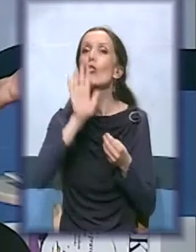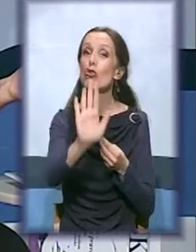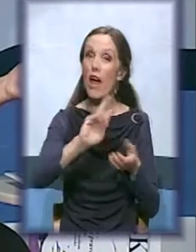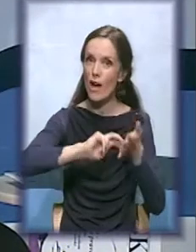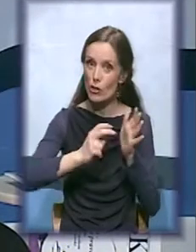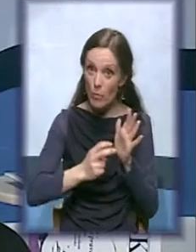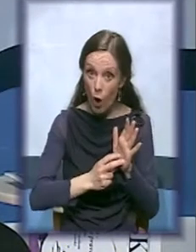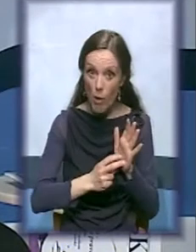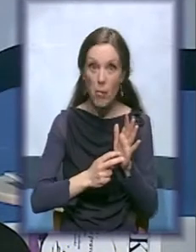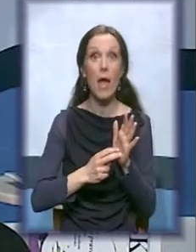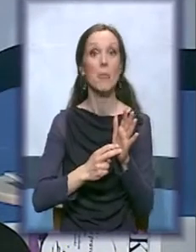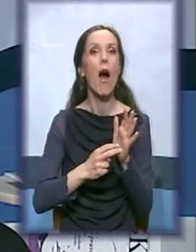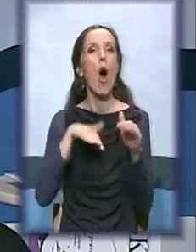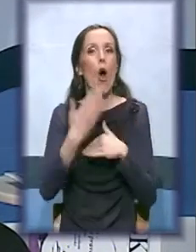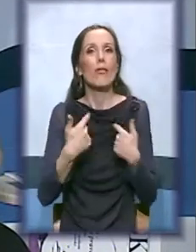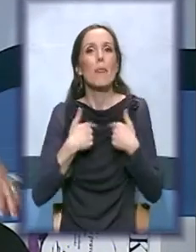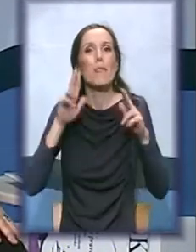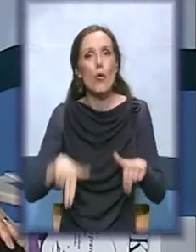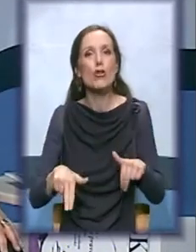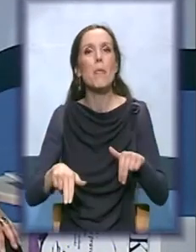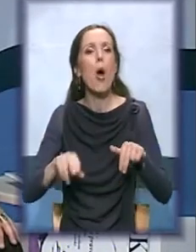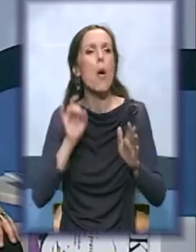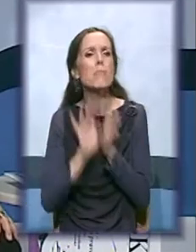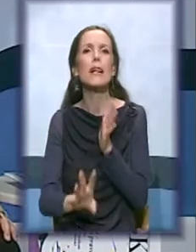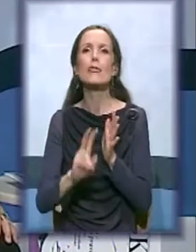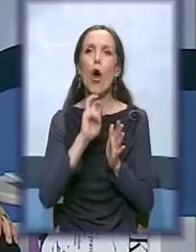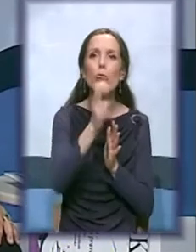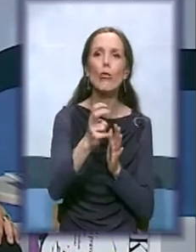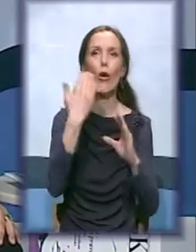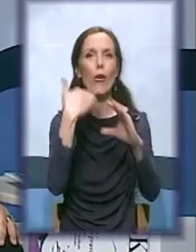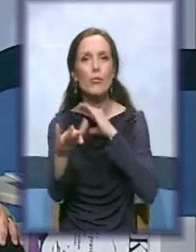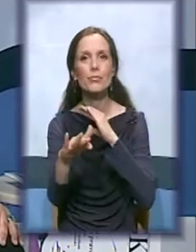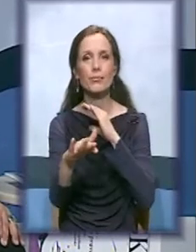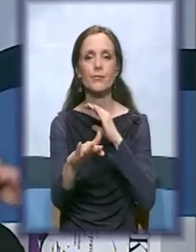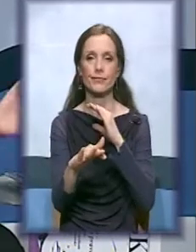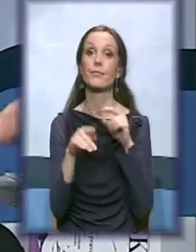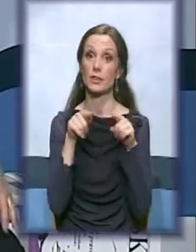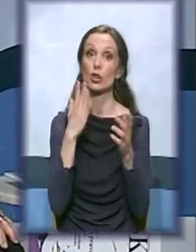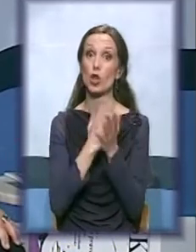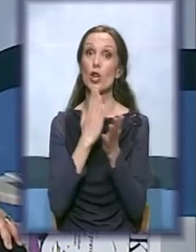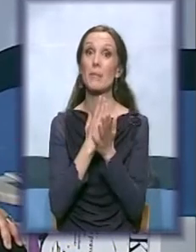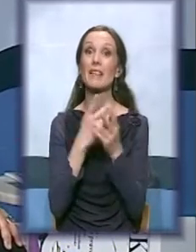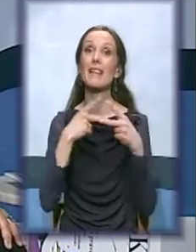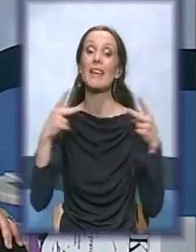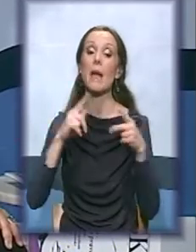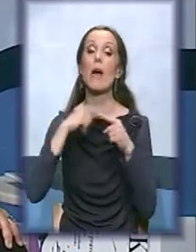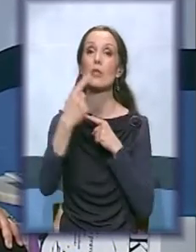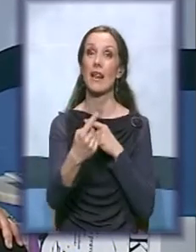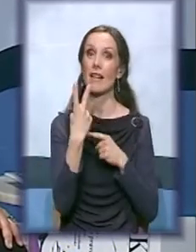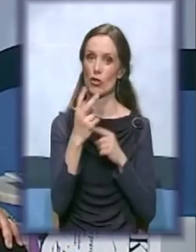jako brzo javiti i poslati vam odgovore, će biti upravo tema u naredne dve emisije.